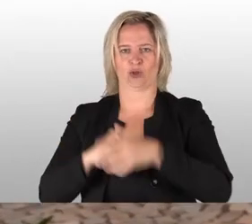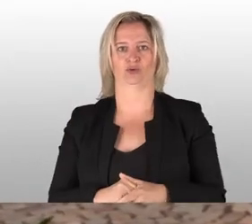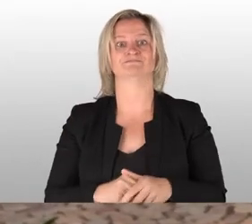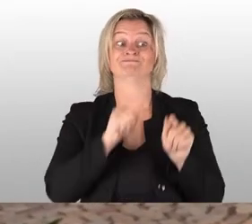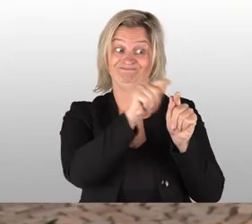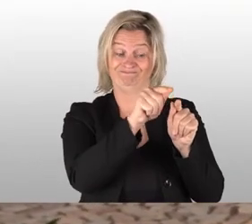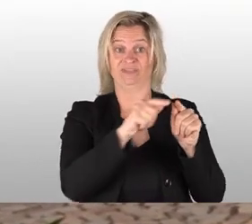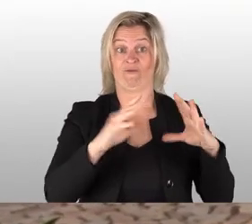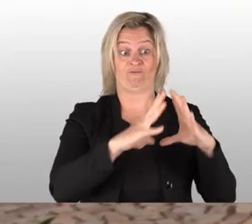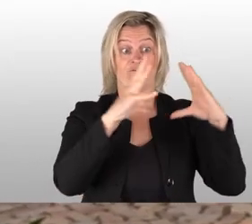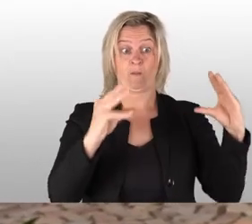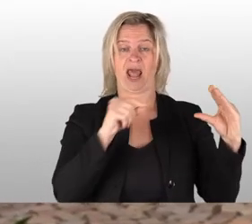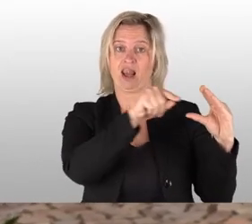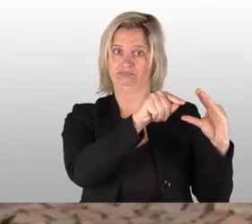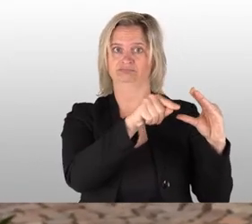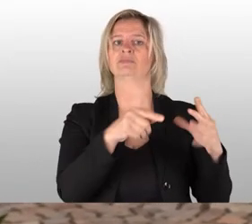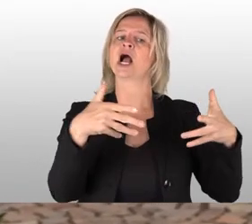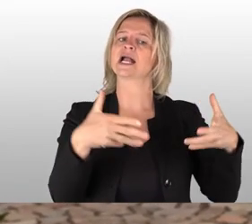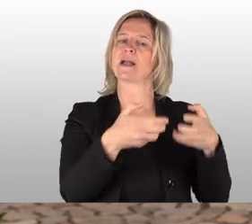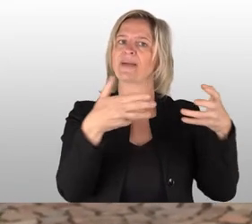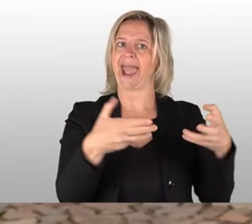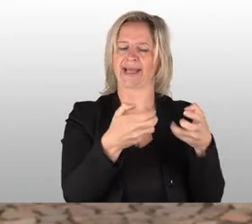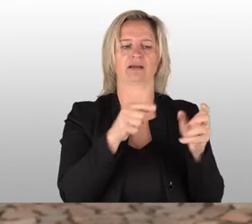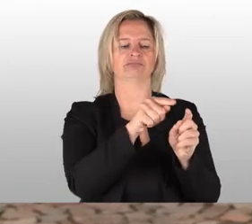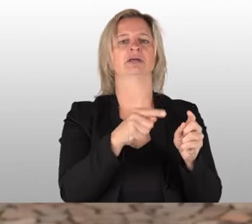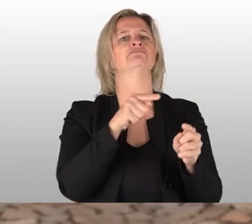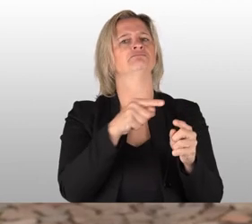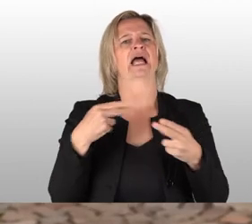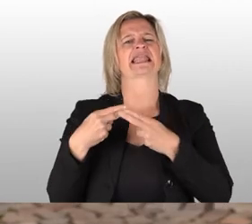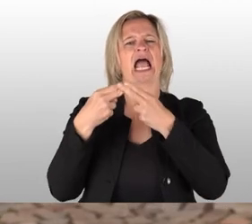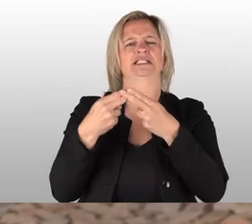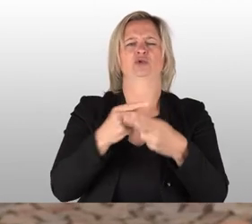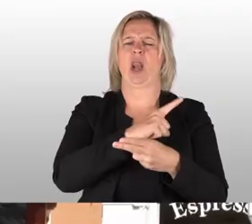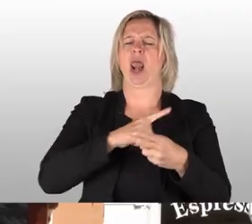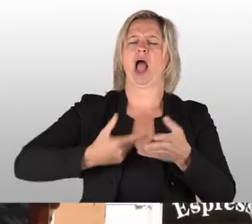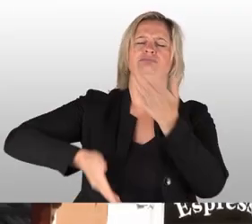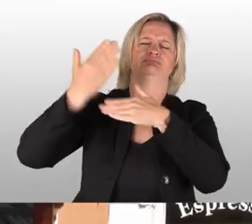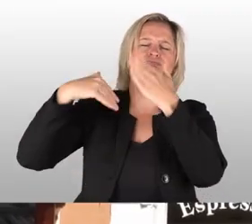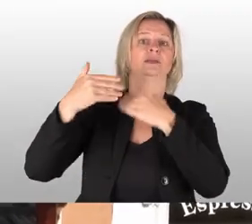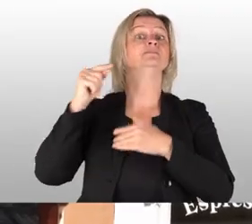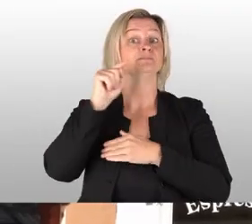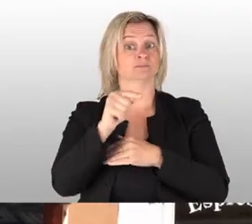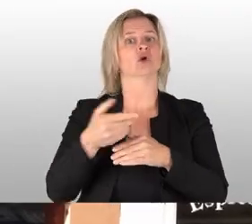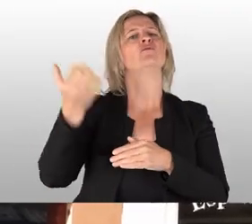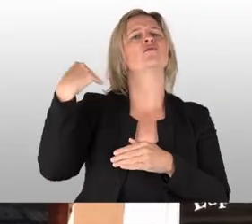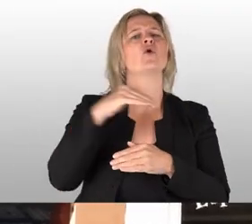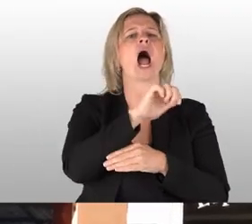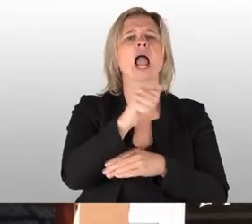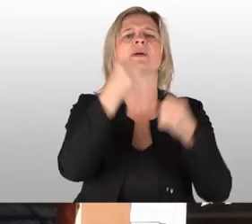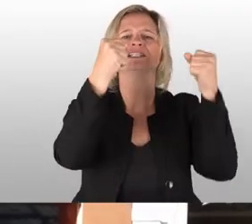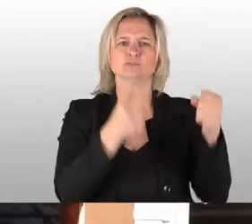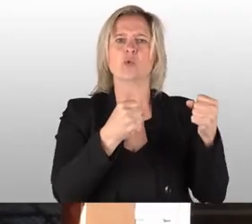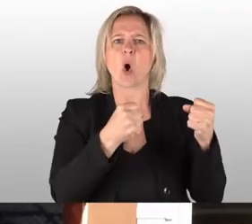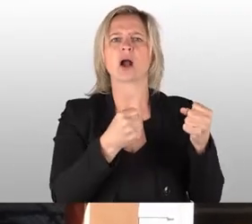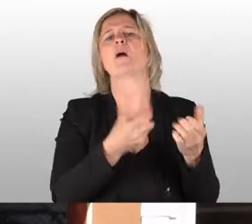Gebäckstück und hat eine ganz lange Geschichte. Die Porzellanproduktion war am Anfang oben bei uns in der Albrechtsburg. König